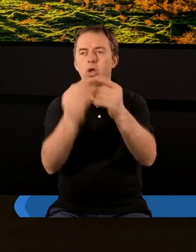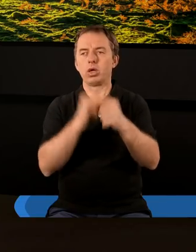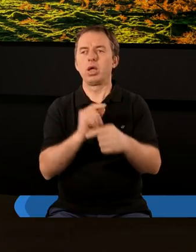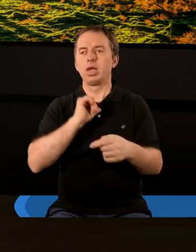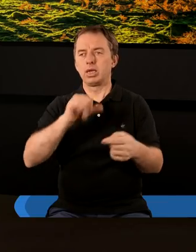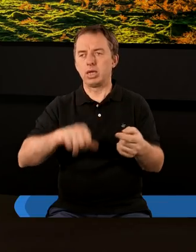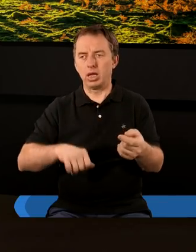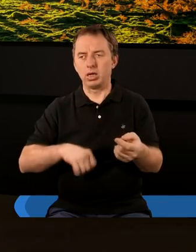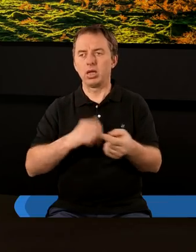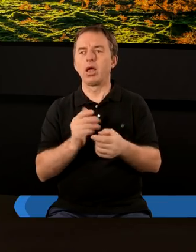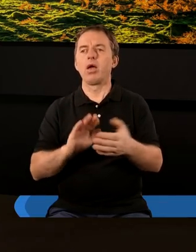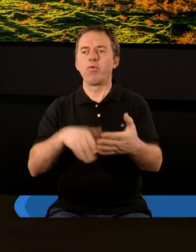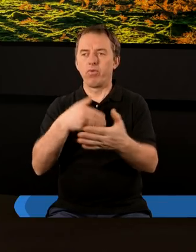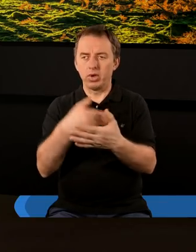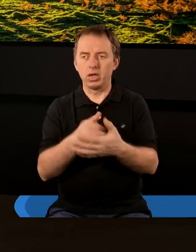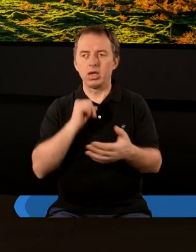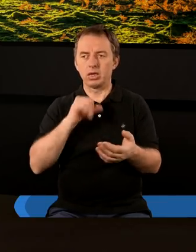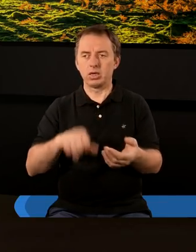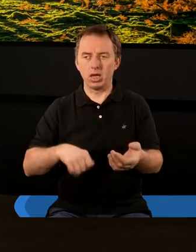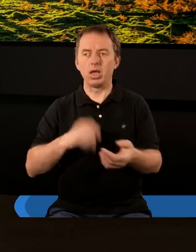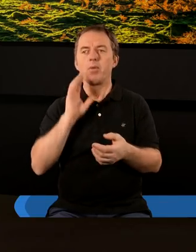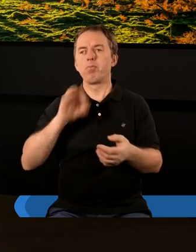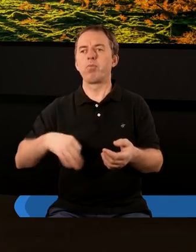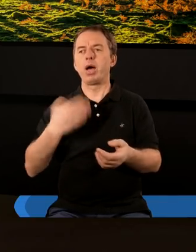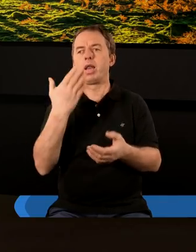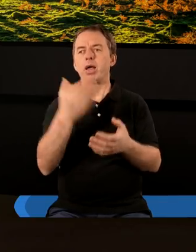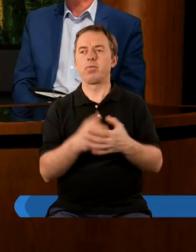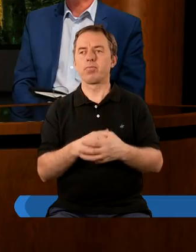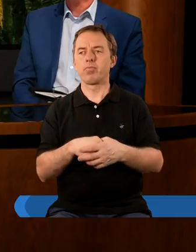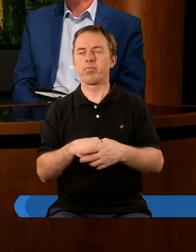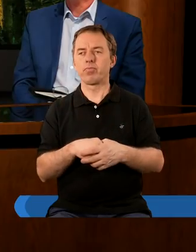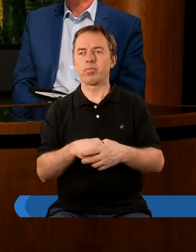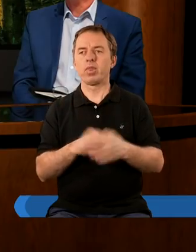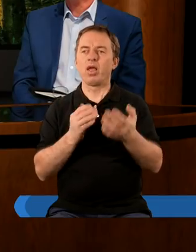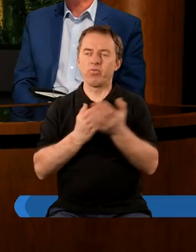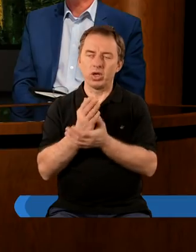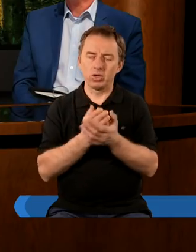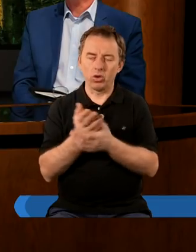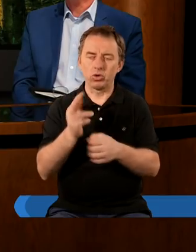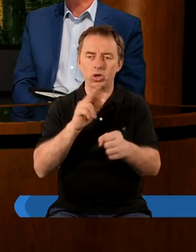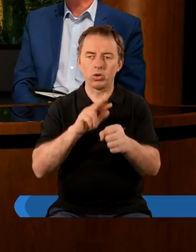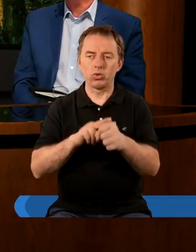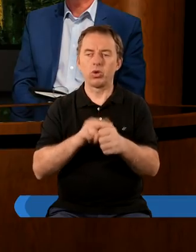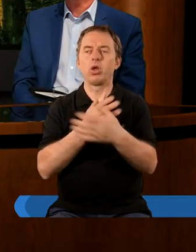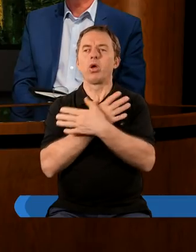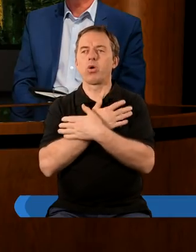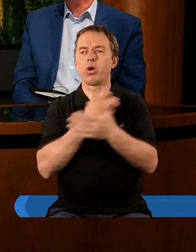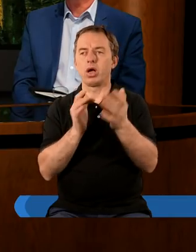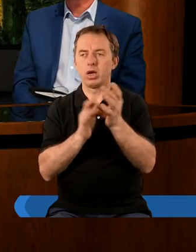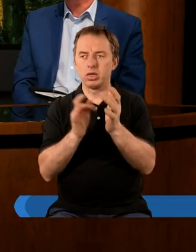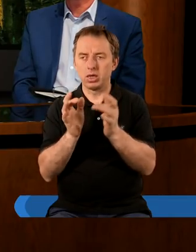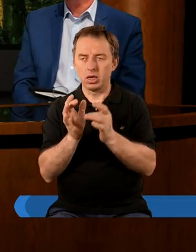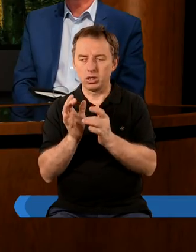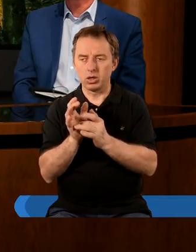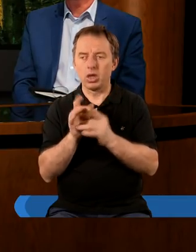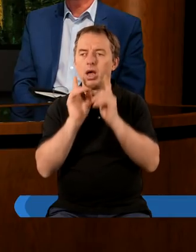cesarza i wyznać, że Cezar jest Panem. Wierzący, którzy kochali Jezusa